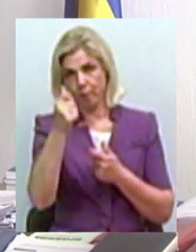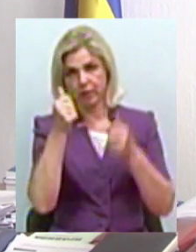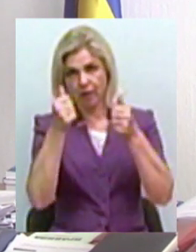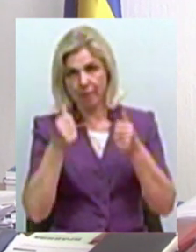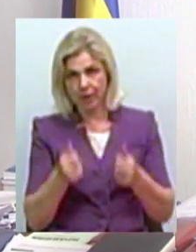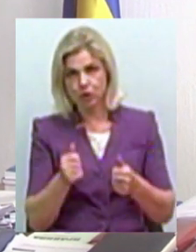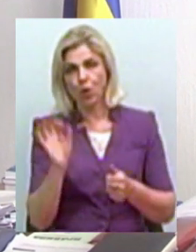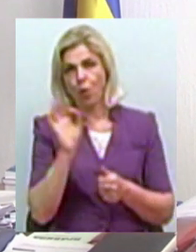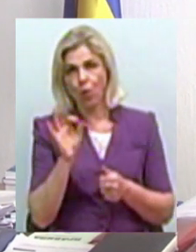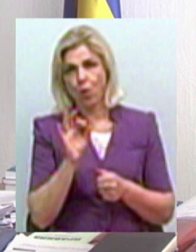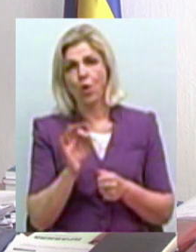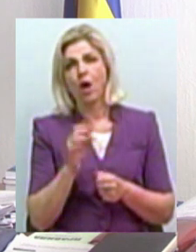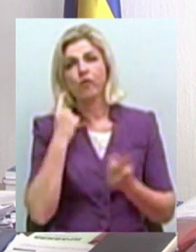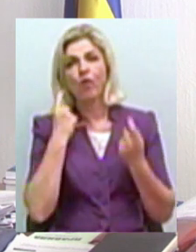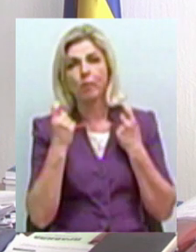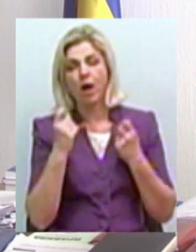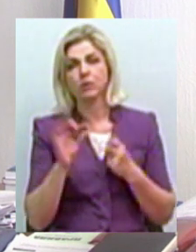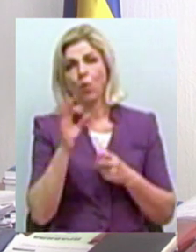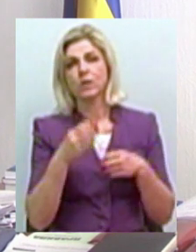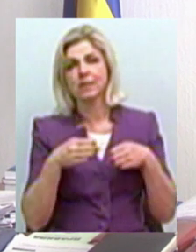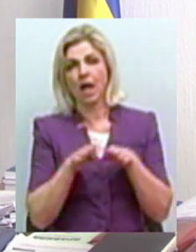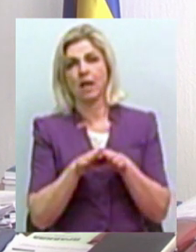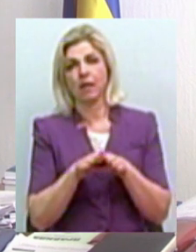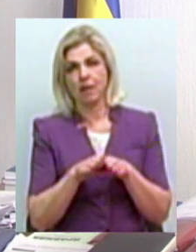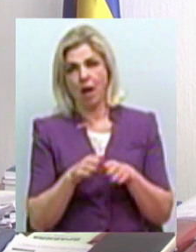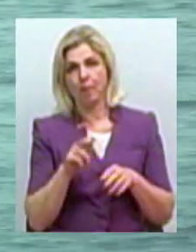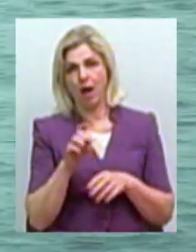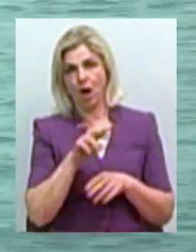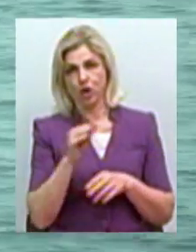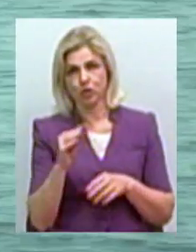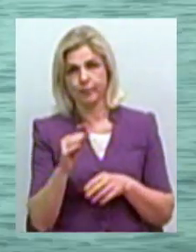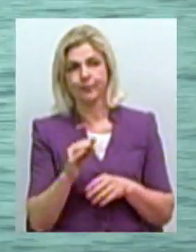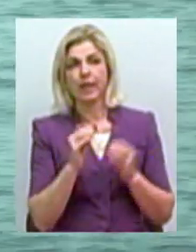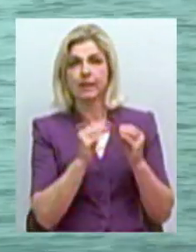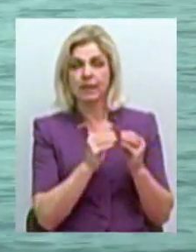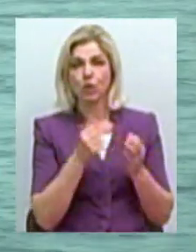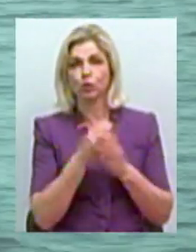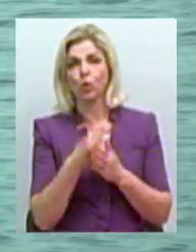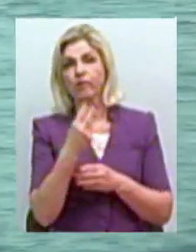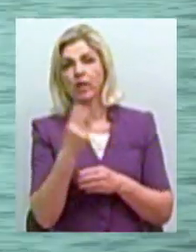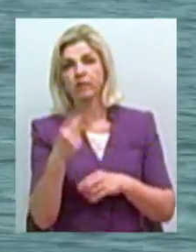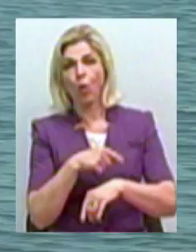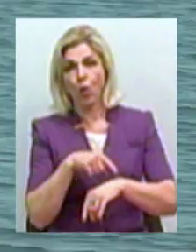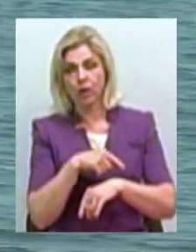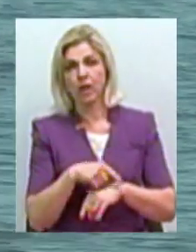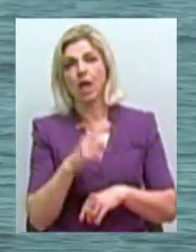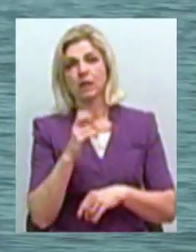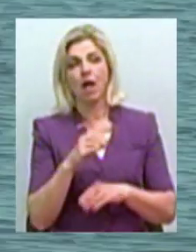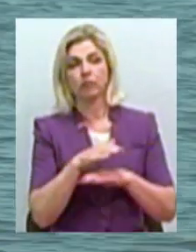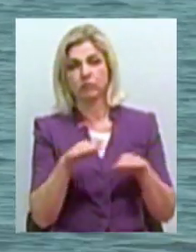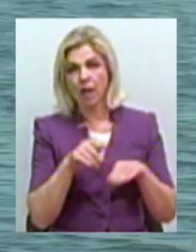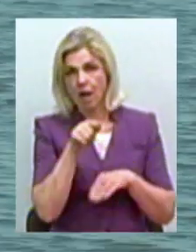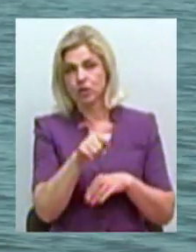таблички з інформацією про закриття пляжів. З 10-ї до 20-ї години на пляжі Стрілка чергують